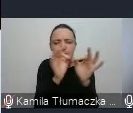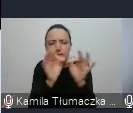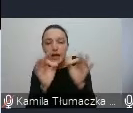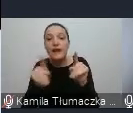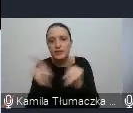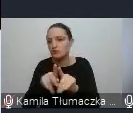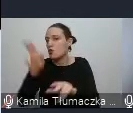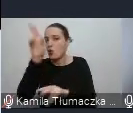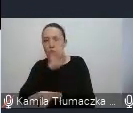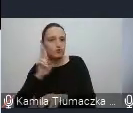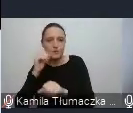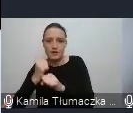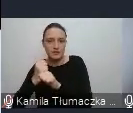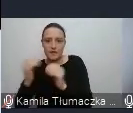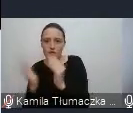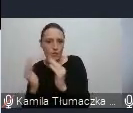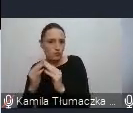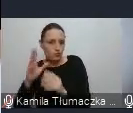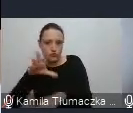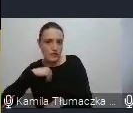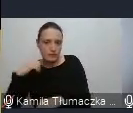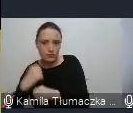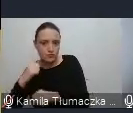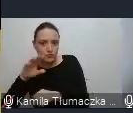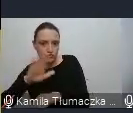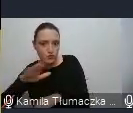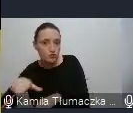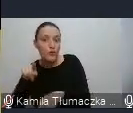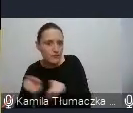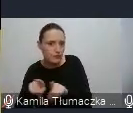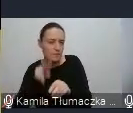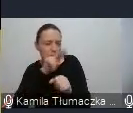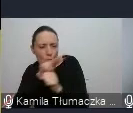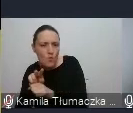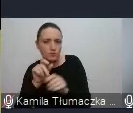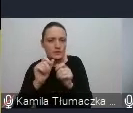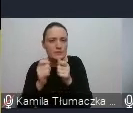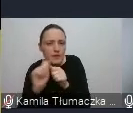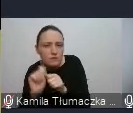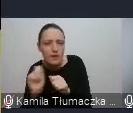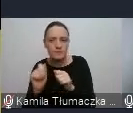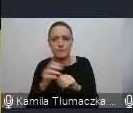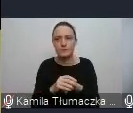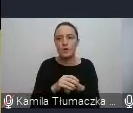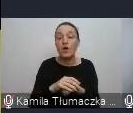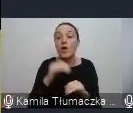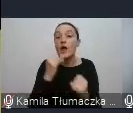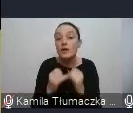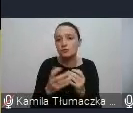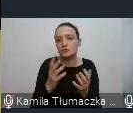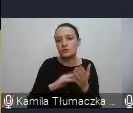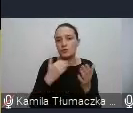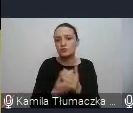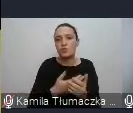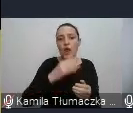dokumentacji, którą prowadzimy, mamy możliwość cały czas monitorować postępy dzieci. Jeżeli tempo uczenia jest niezadowolający, wówczas bardzo